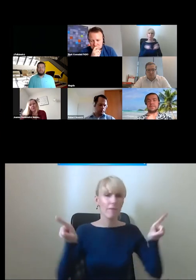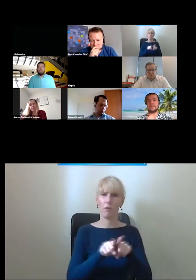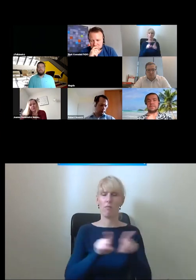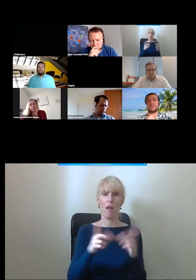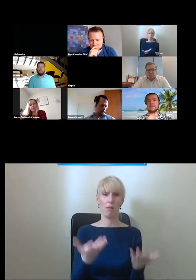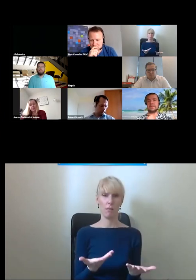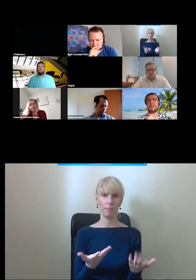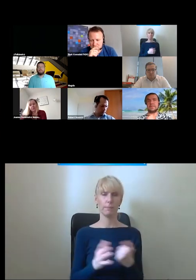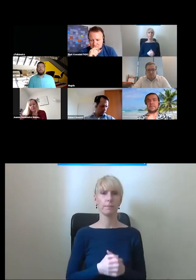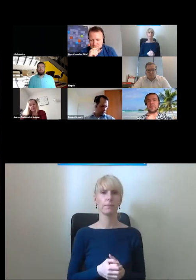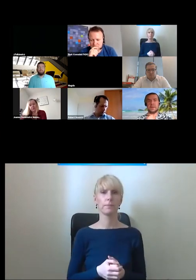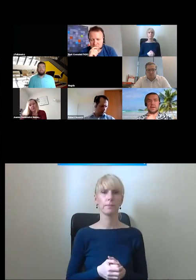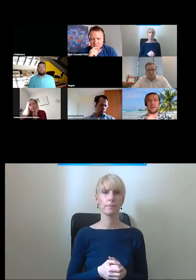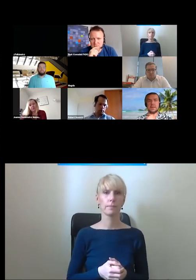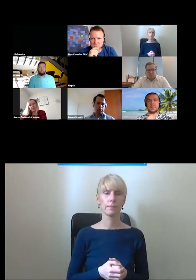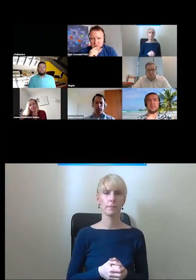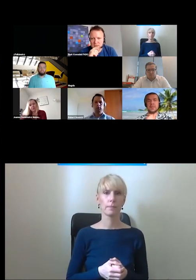jest zbyt niebezpieczne